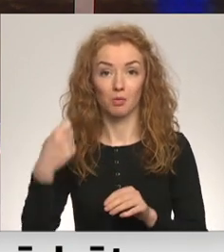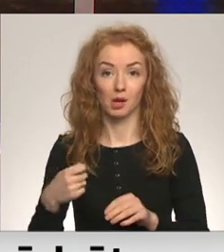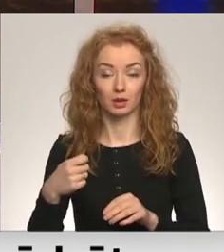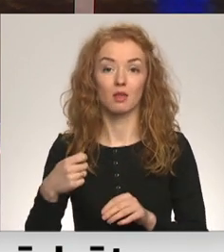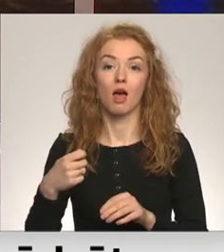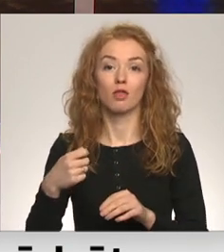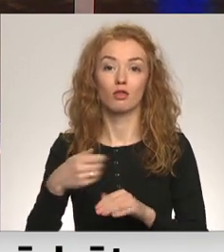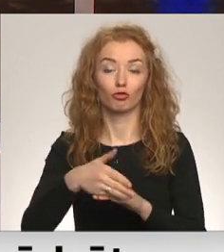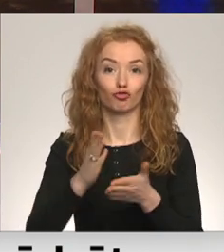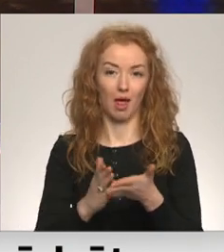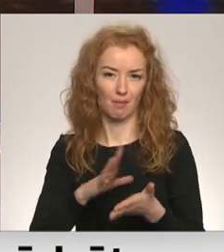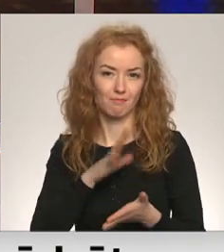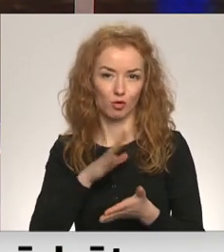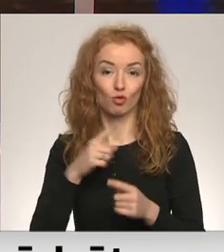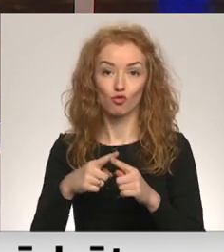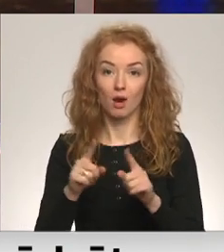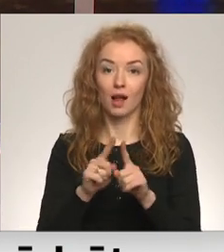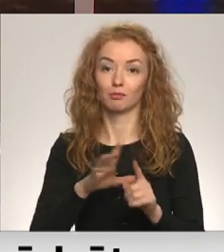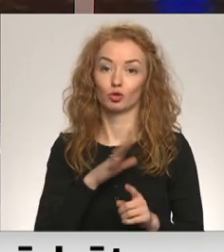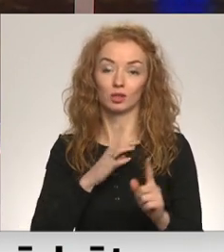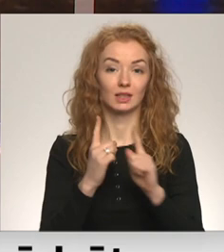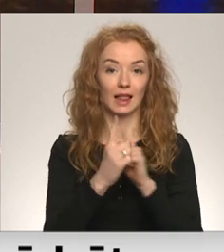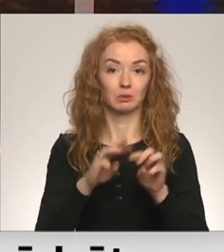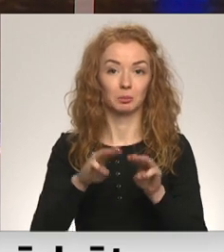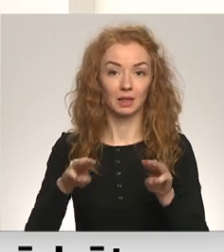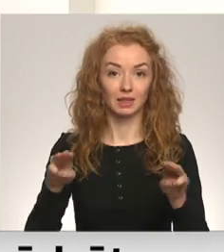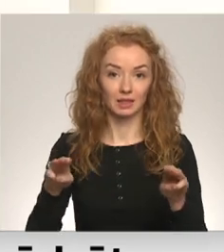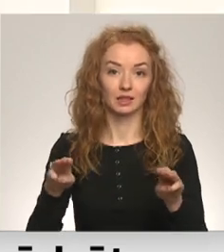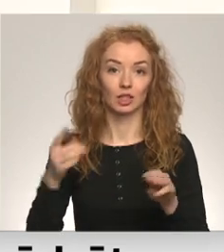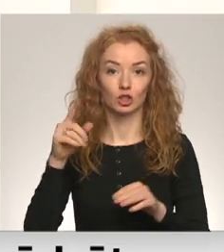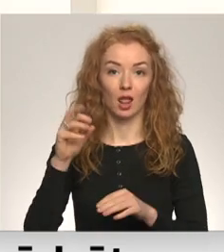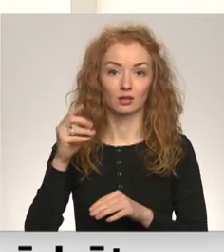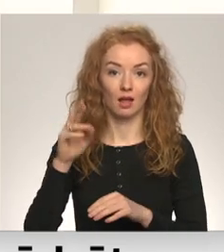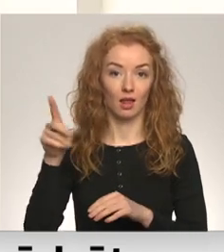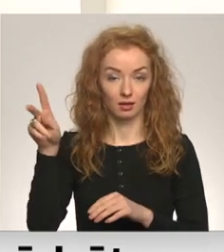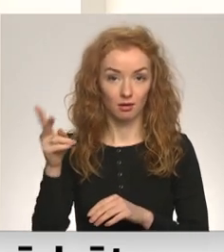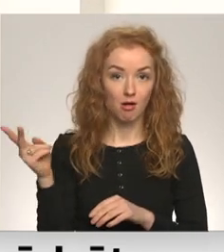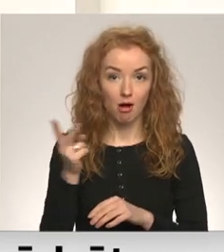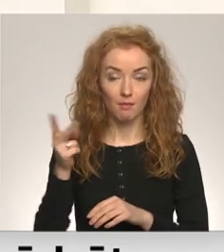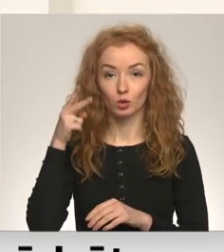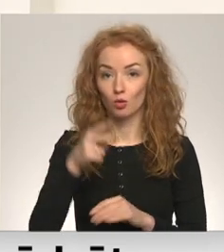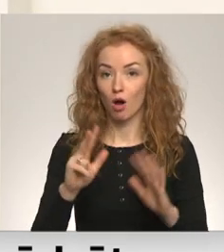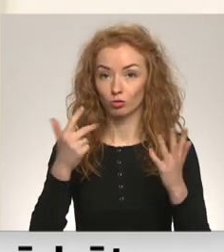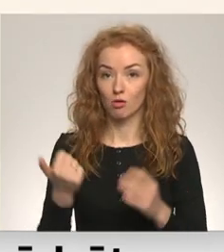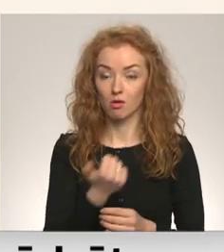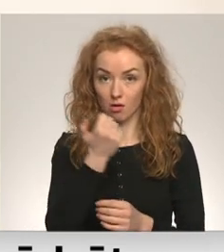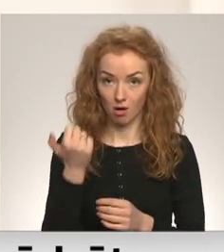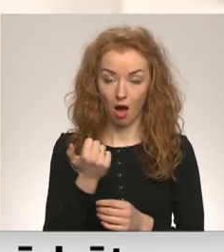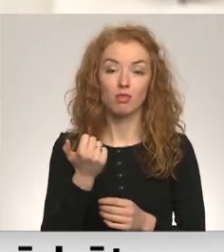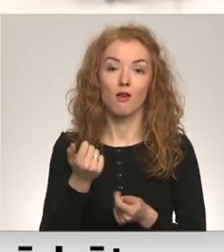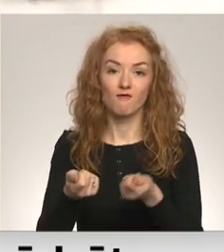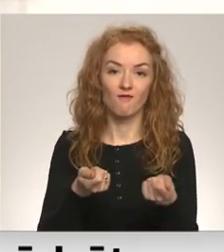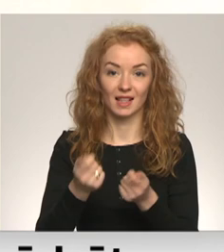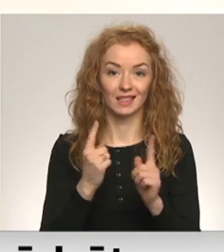Šķēle un bijušais satiksmes ministru Sainārs Šlaisērs. Prokuratūras ieskatā 2008. gadā Šlaisēr, vadītās